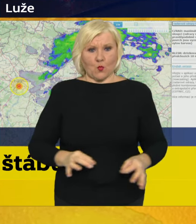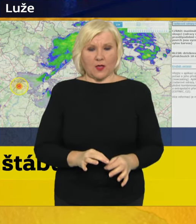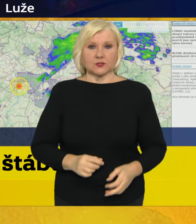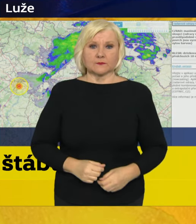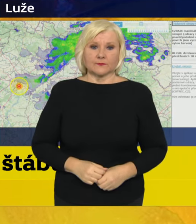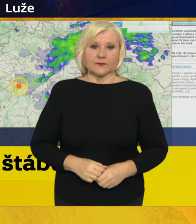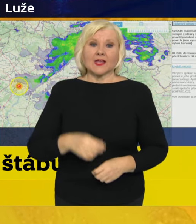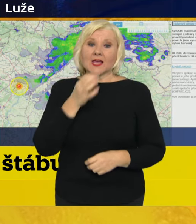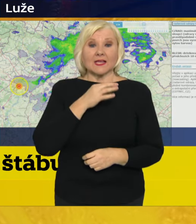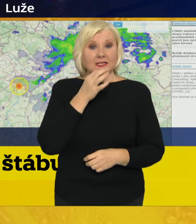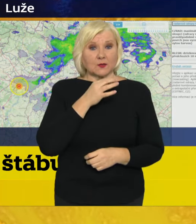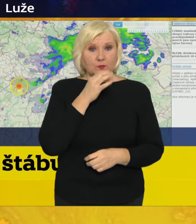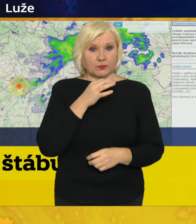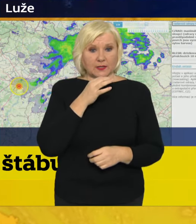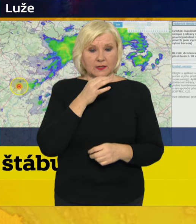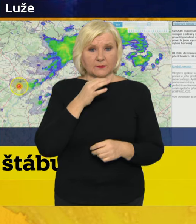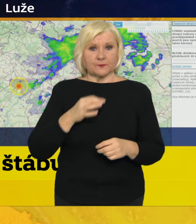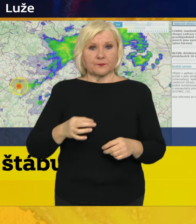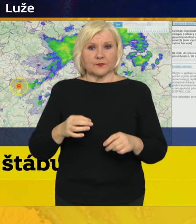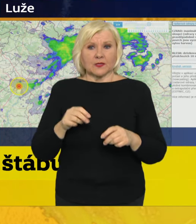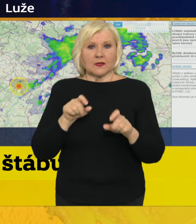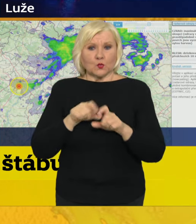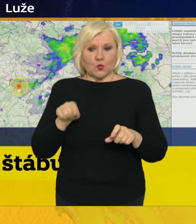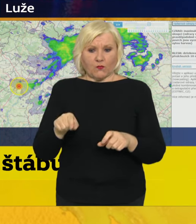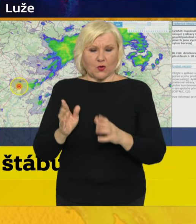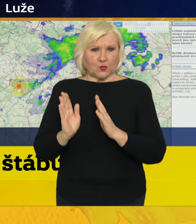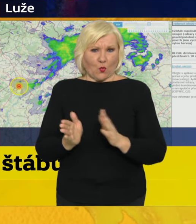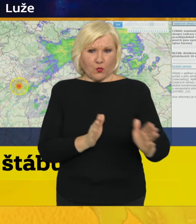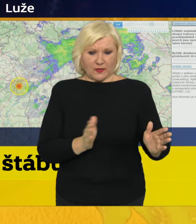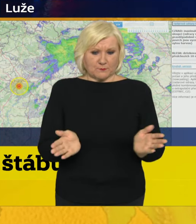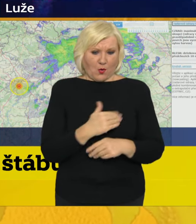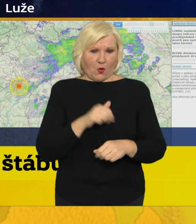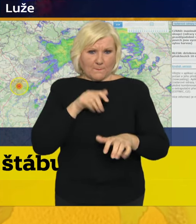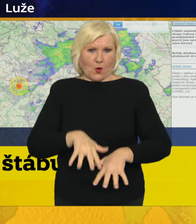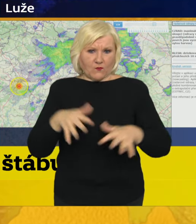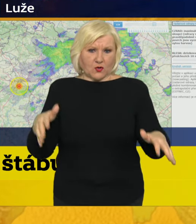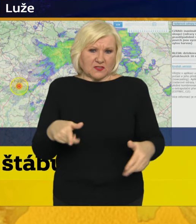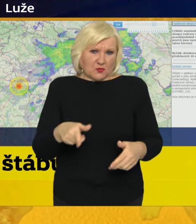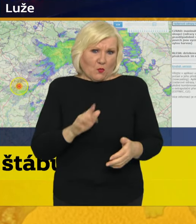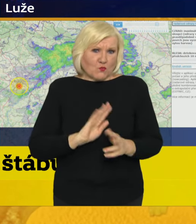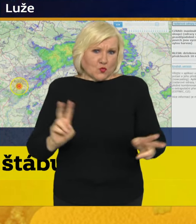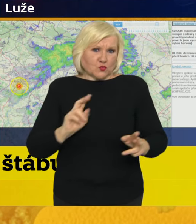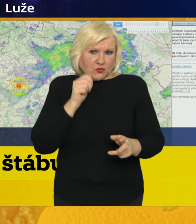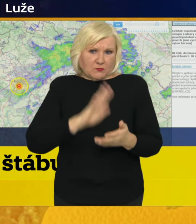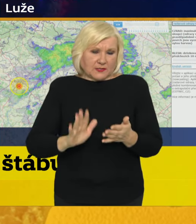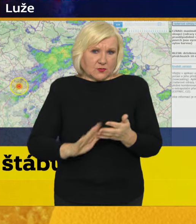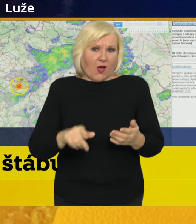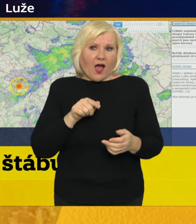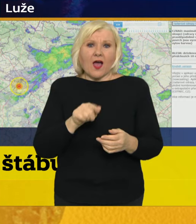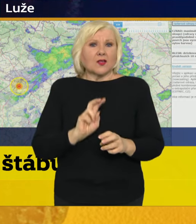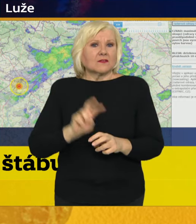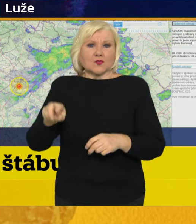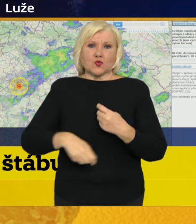Pokud kvůli odstraňování následků povodní, což už může velmi brzy přijít, nemůžete nastoupit do